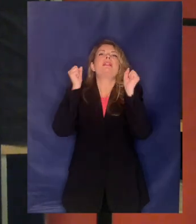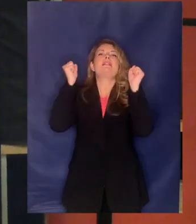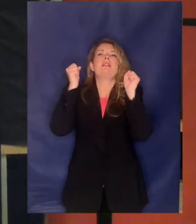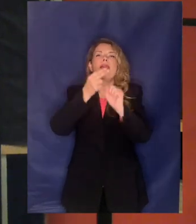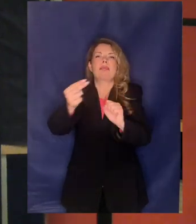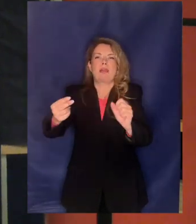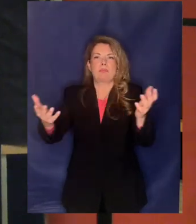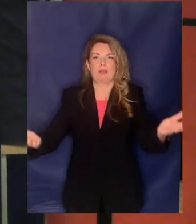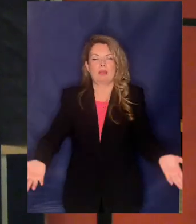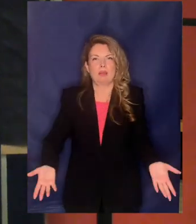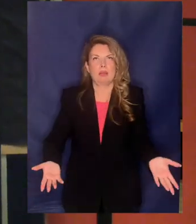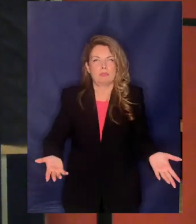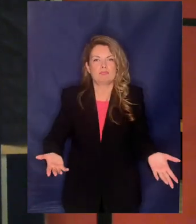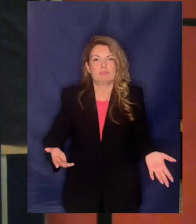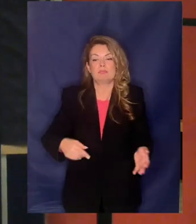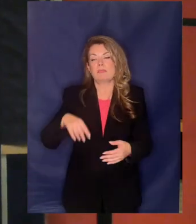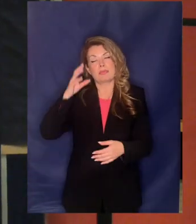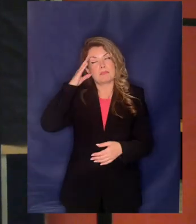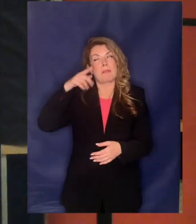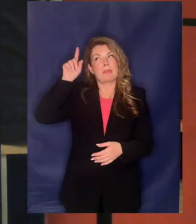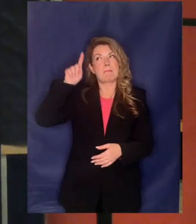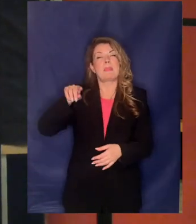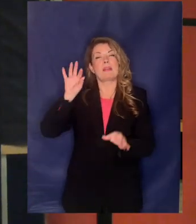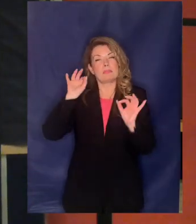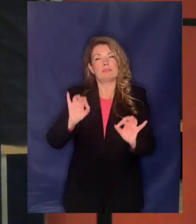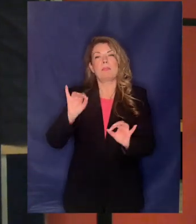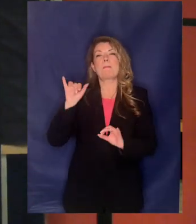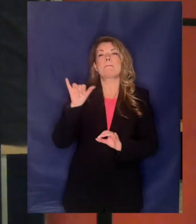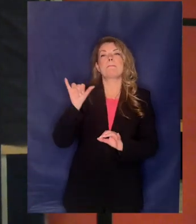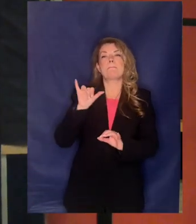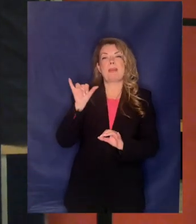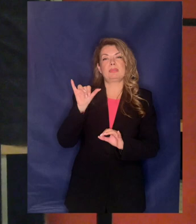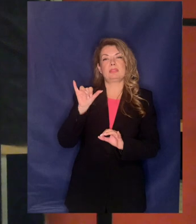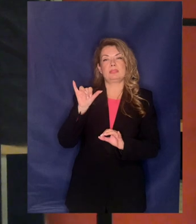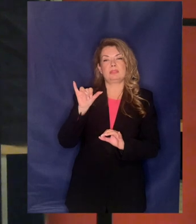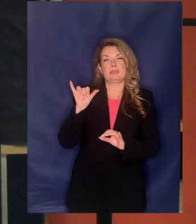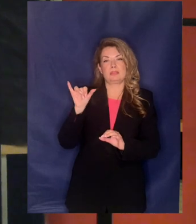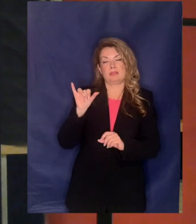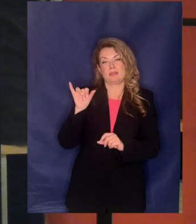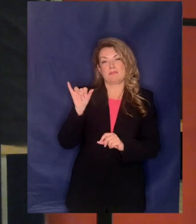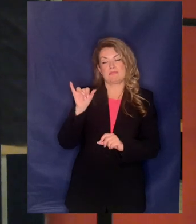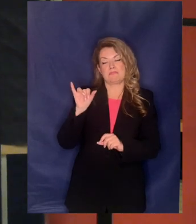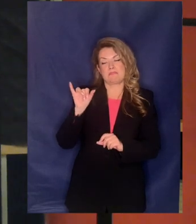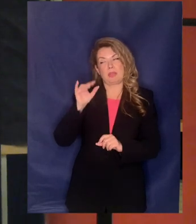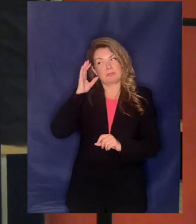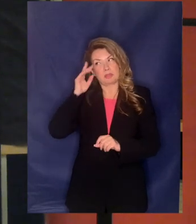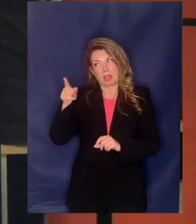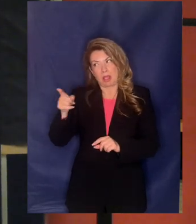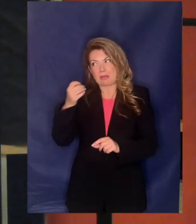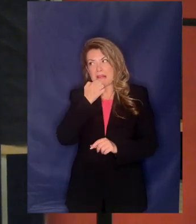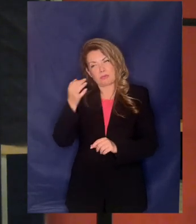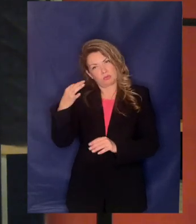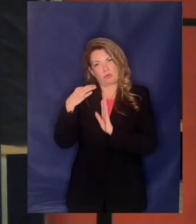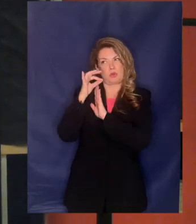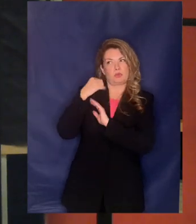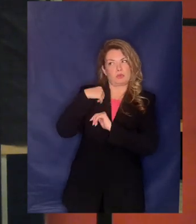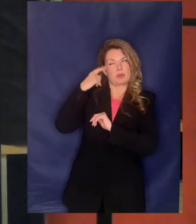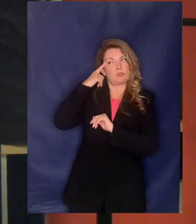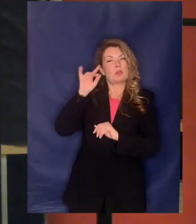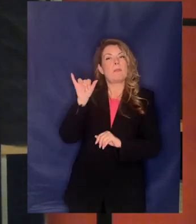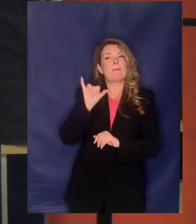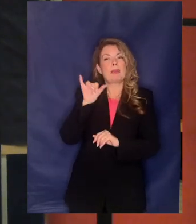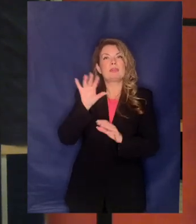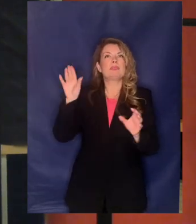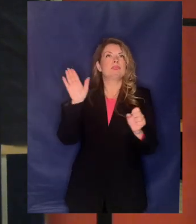Εκείνη την αποφράδα μέρα πέντη ήταν, αν θυμάμαι καλά οι κοινοβουλευτικές με διορθώσουν που διαλύθηκε